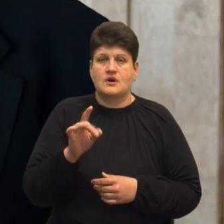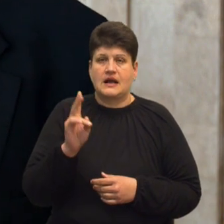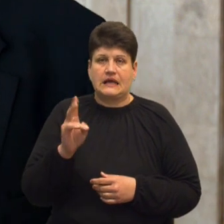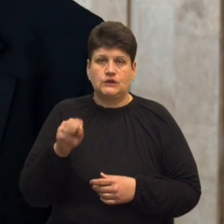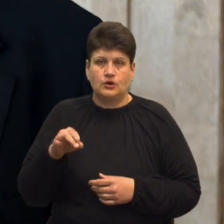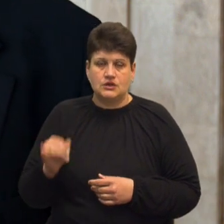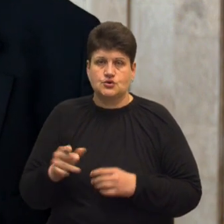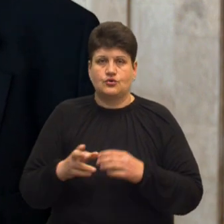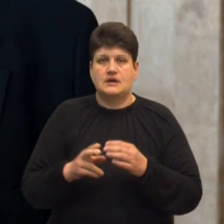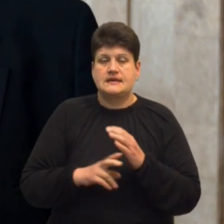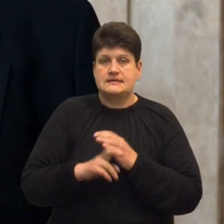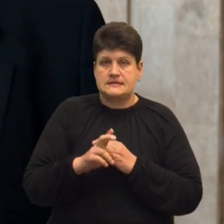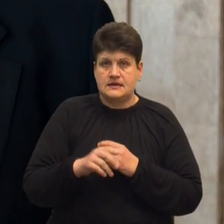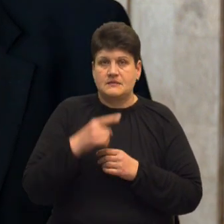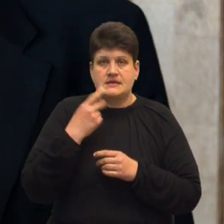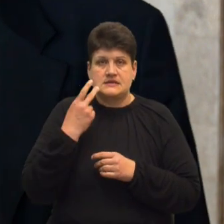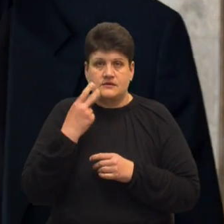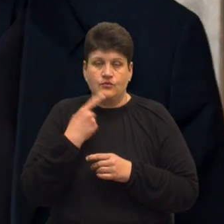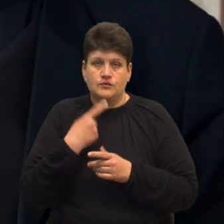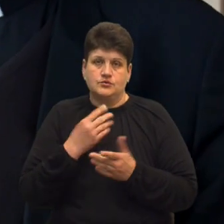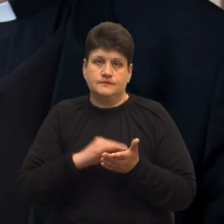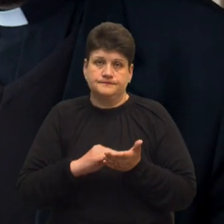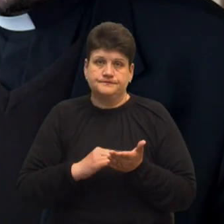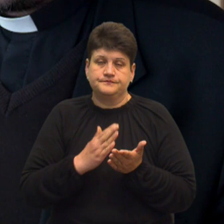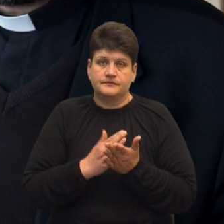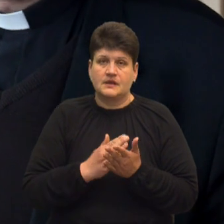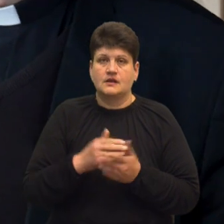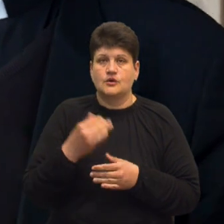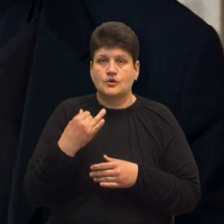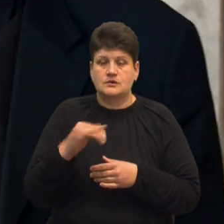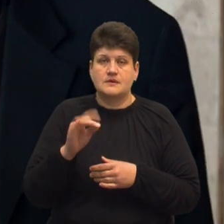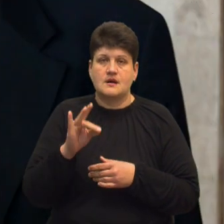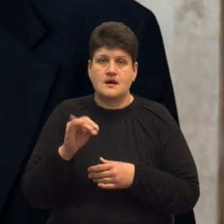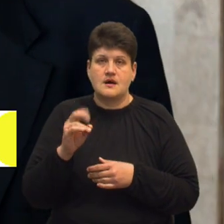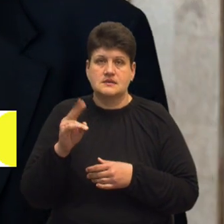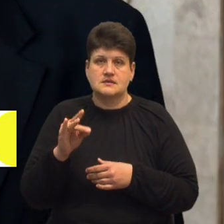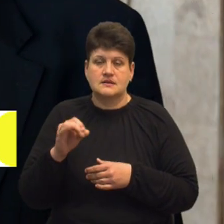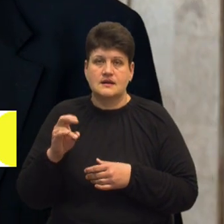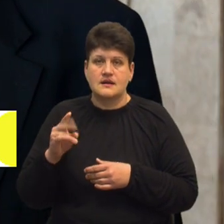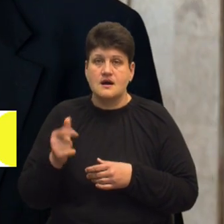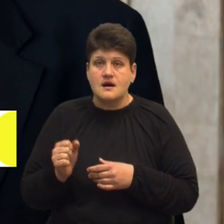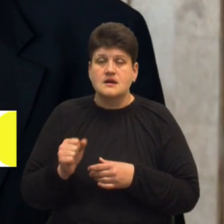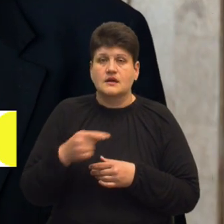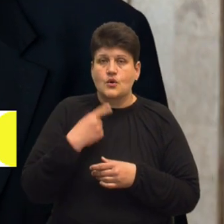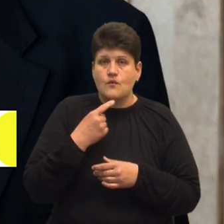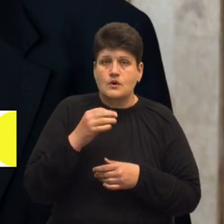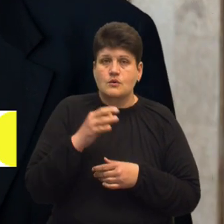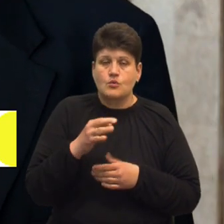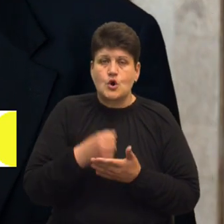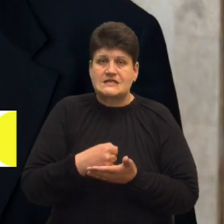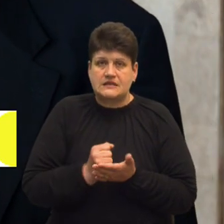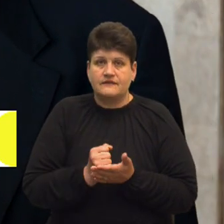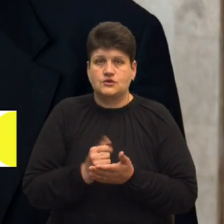інструкції, яка вийшла попередньо ще за часів кардинала Йосипа Рацингера, який, власне, говорить про затвердження